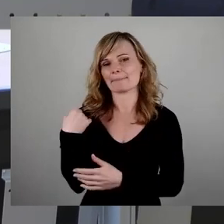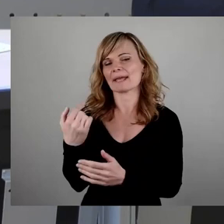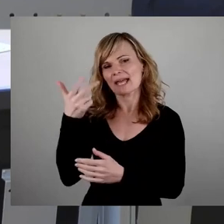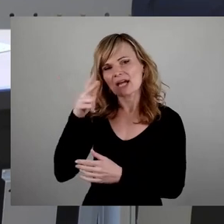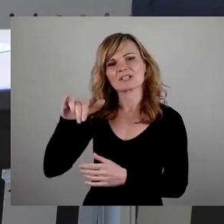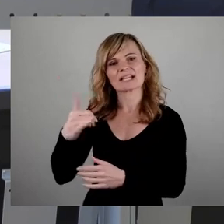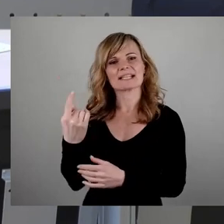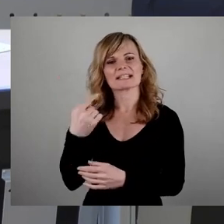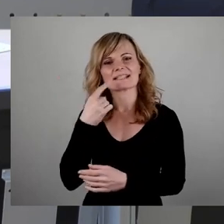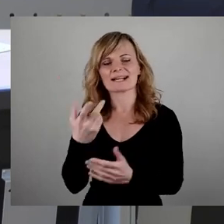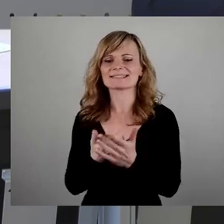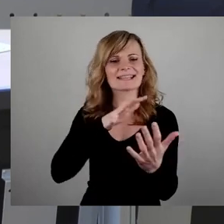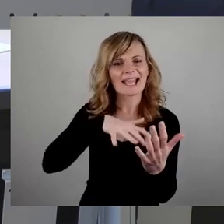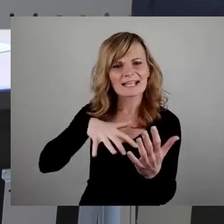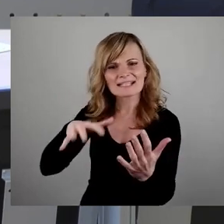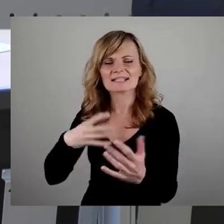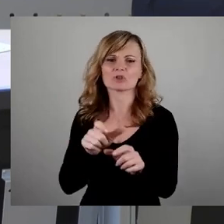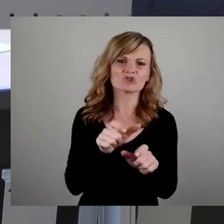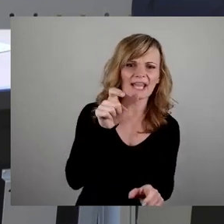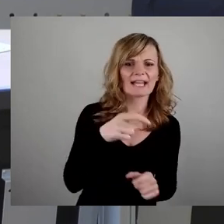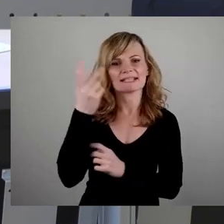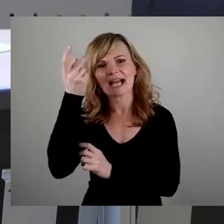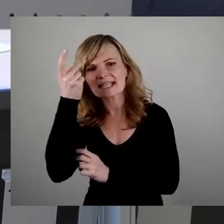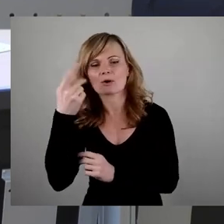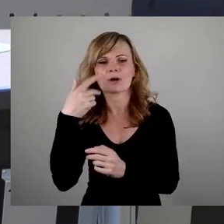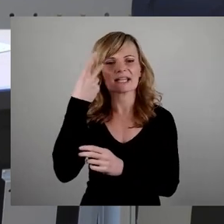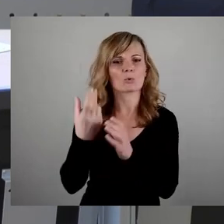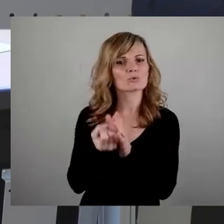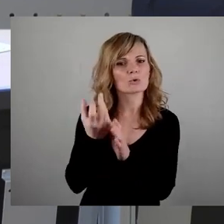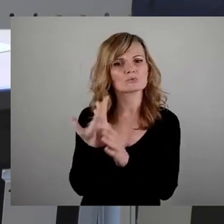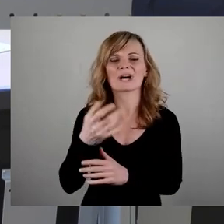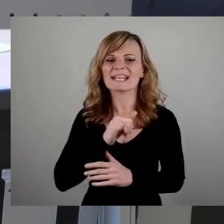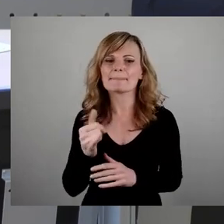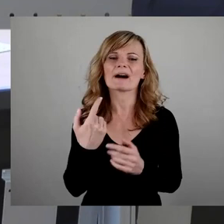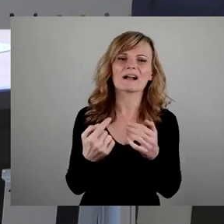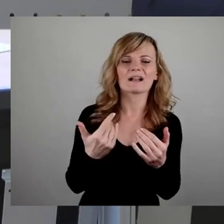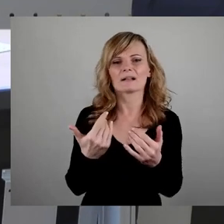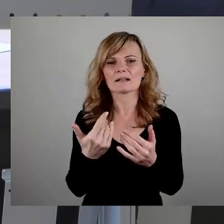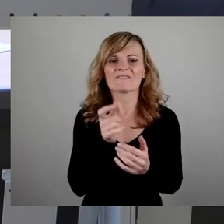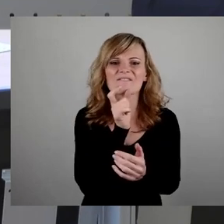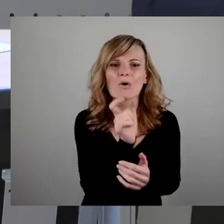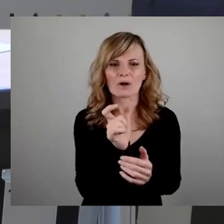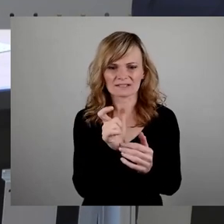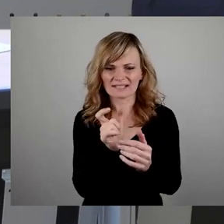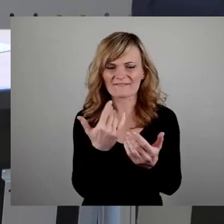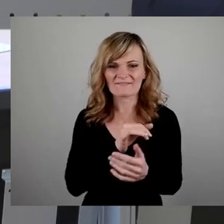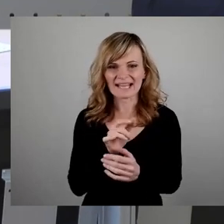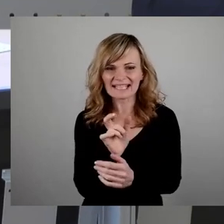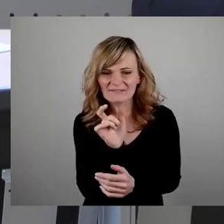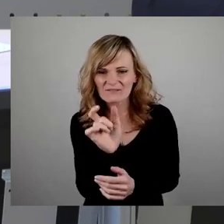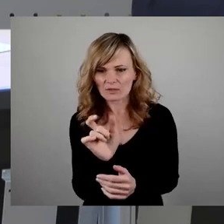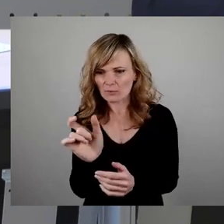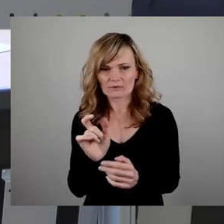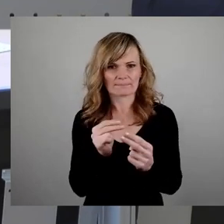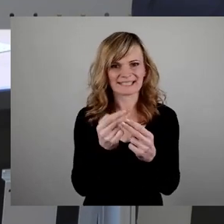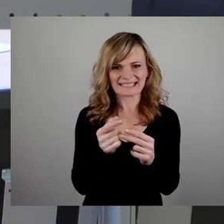bei diesen Texten und bei Stehlen und bei Erinnerungskultur immer ein Ring um jedes einzelne Wort. Ja, es ist ein Ring um jedes einzelne Wort. Und